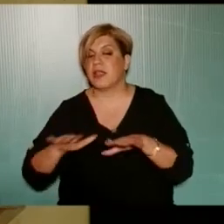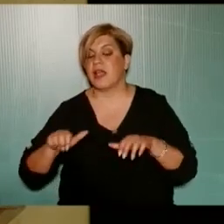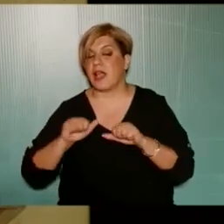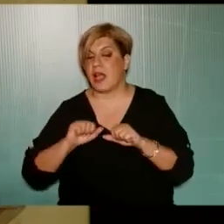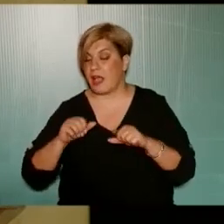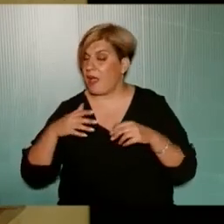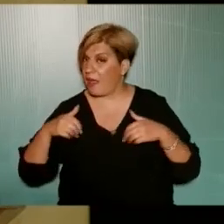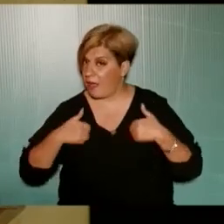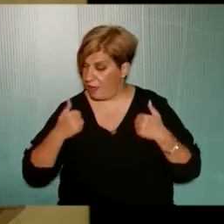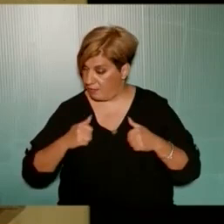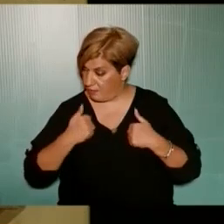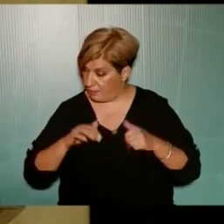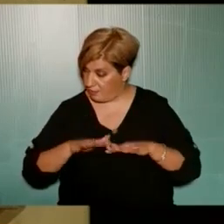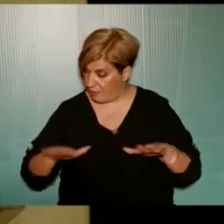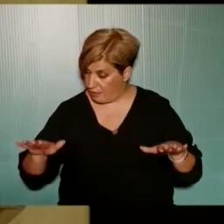Στους ταύλους Παπάφη